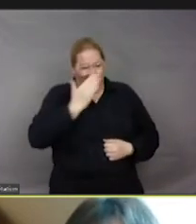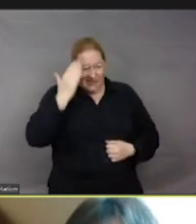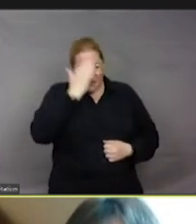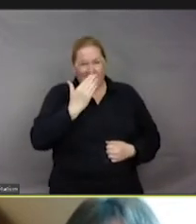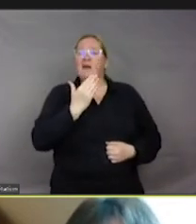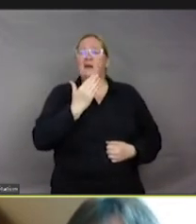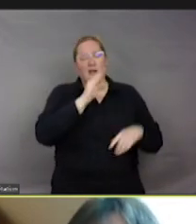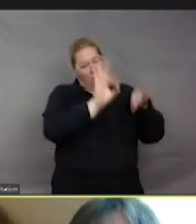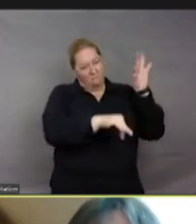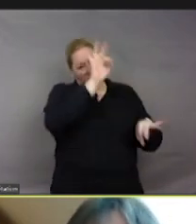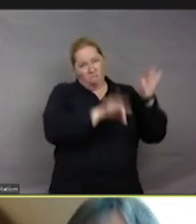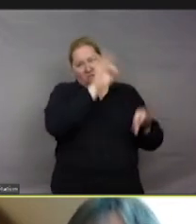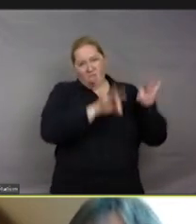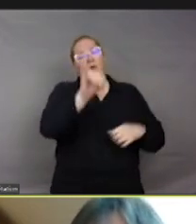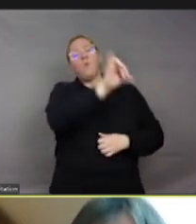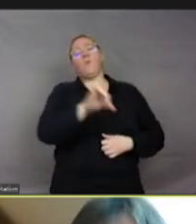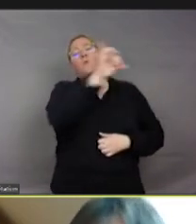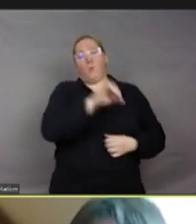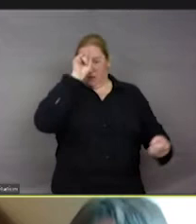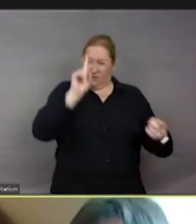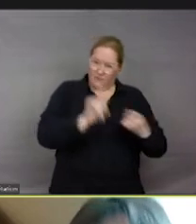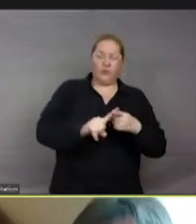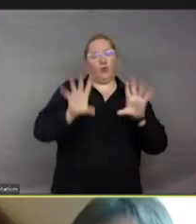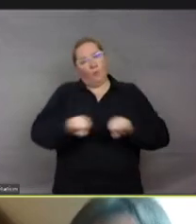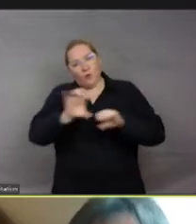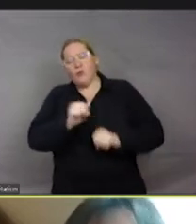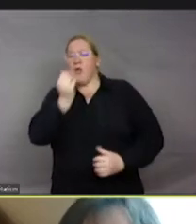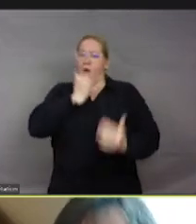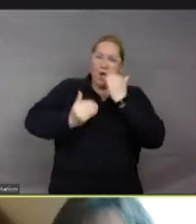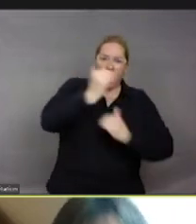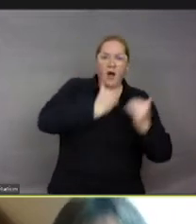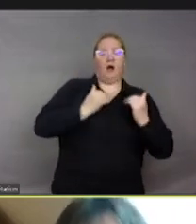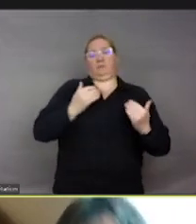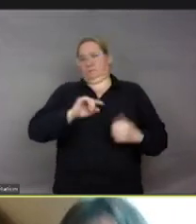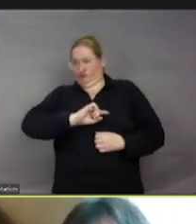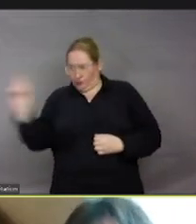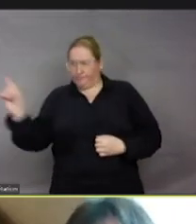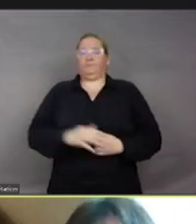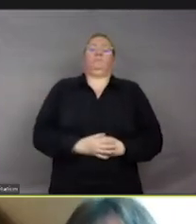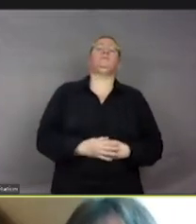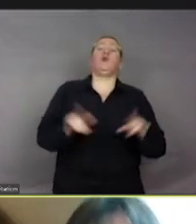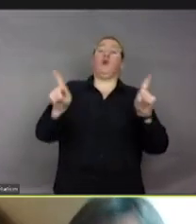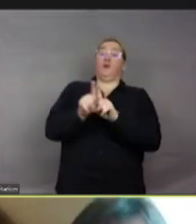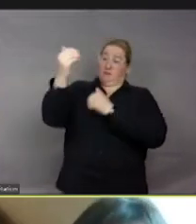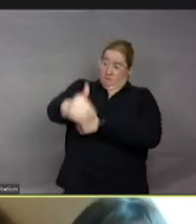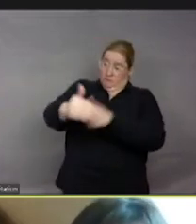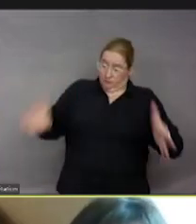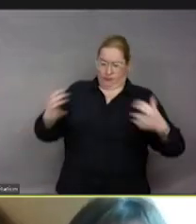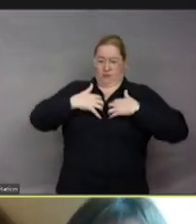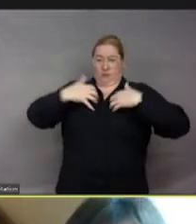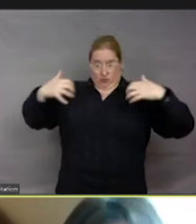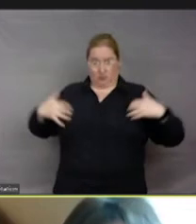de consommation. Alors, on peut bien sûr utiliser le mot « sentience » dans le domaine scientifique, plus